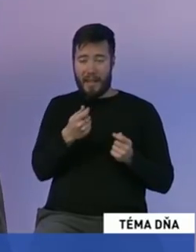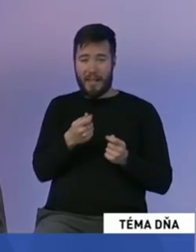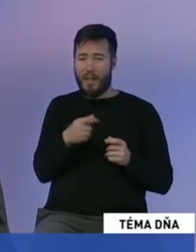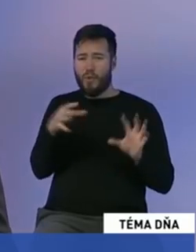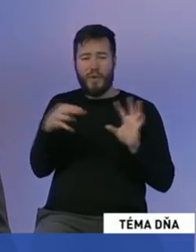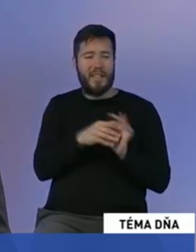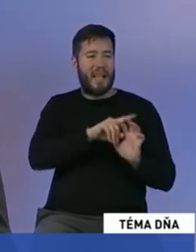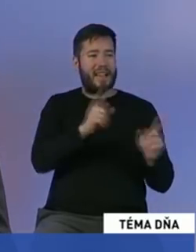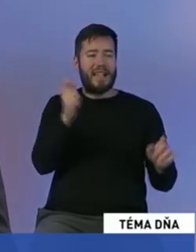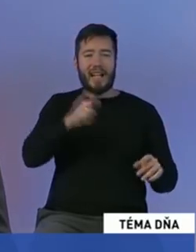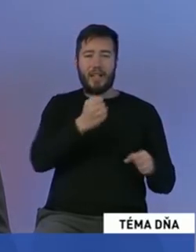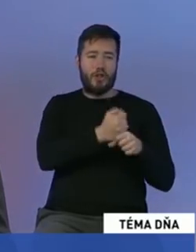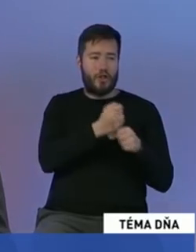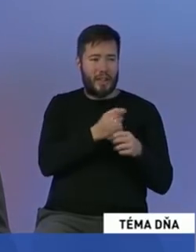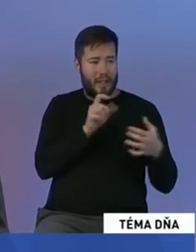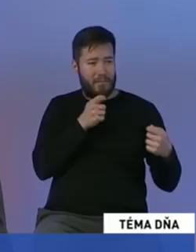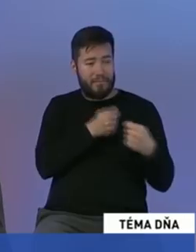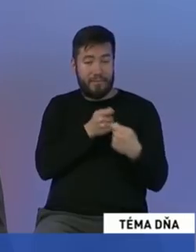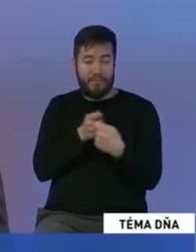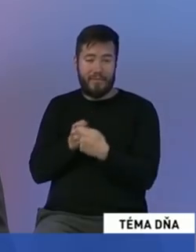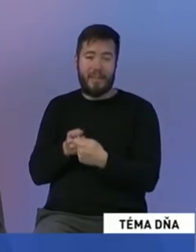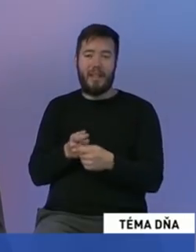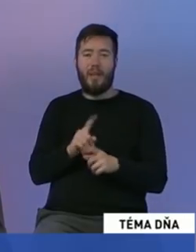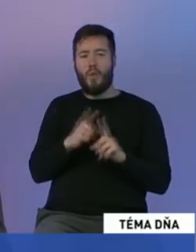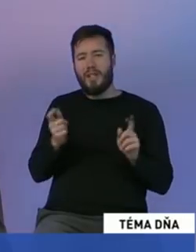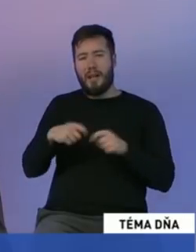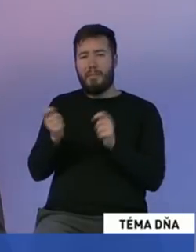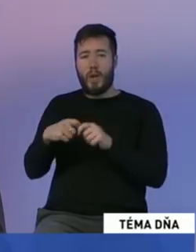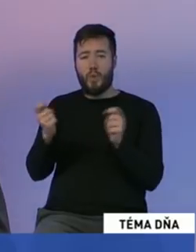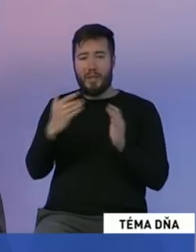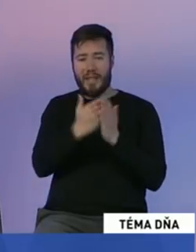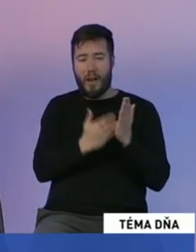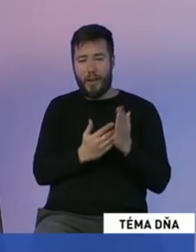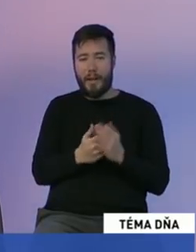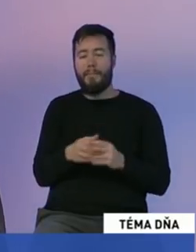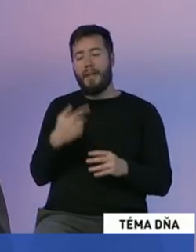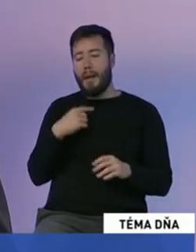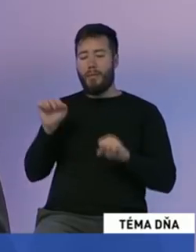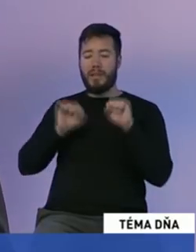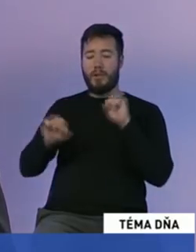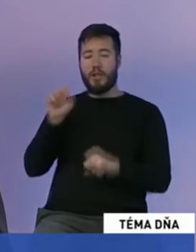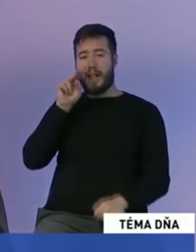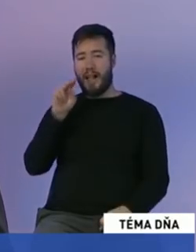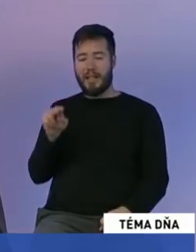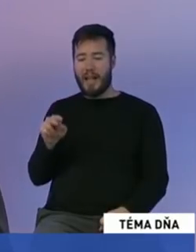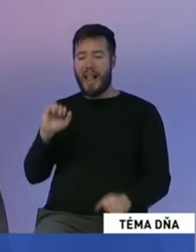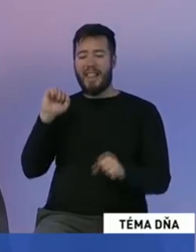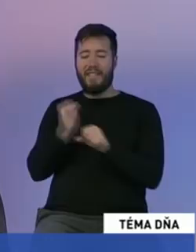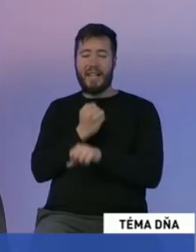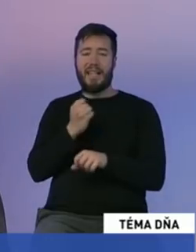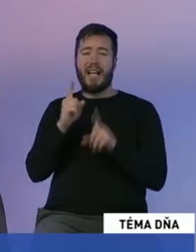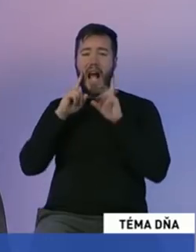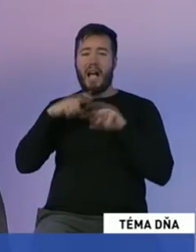činmi a s priestupkami. znamená, že naozaj z bezpečnostného hľadiska tvrdý hazard nič